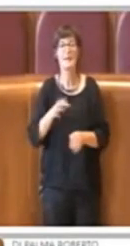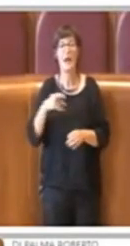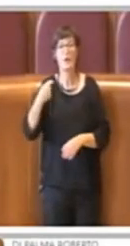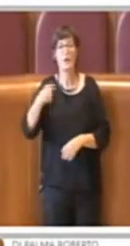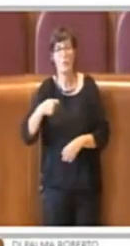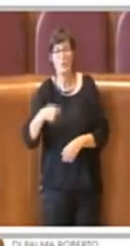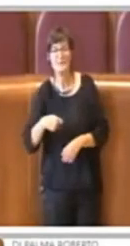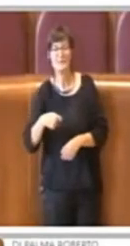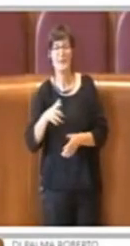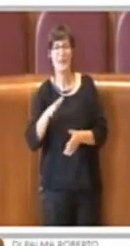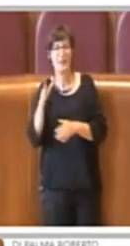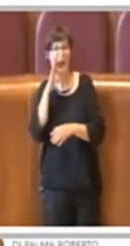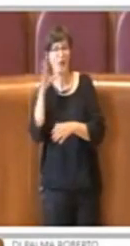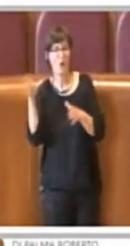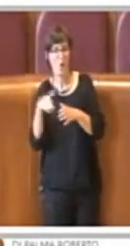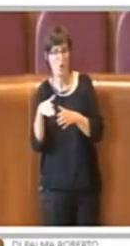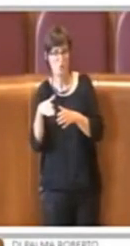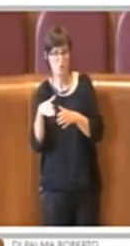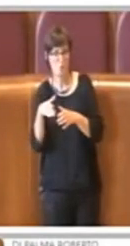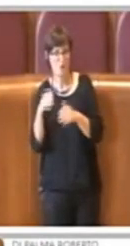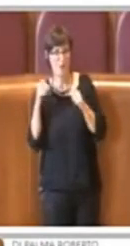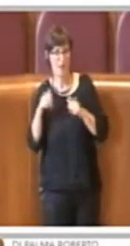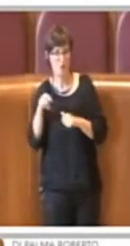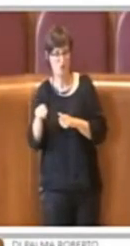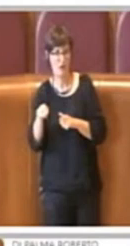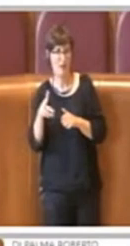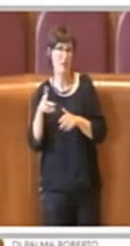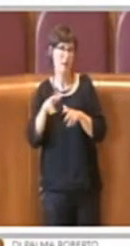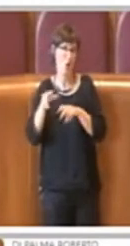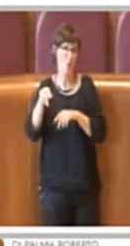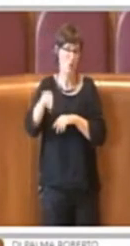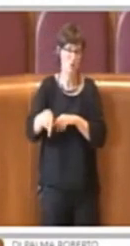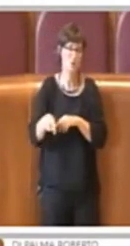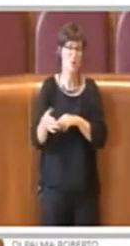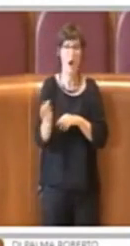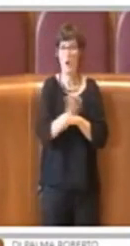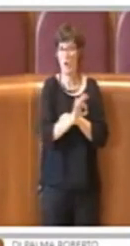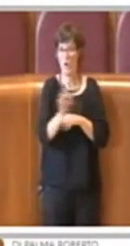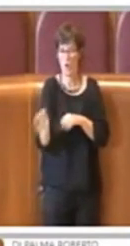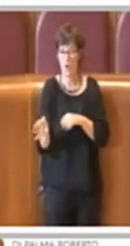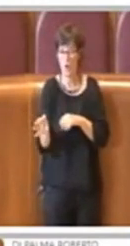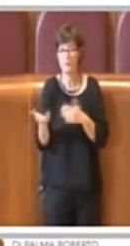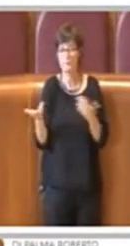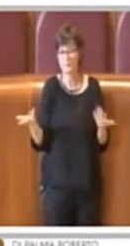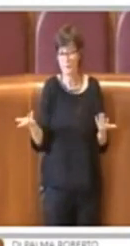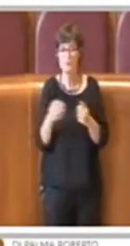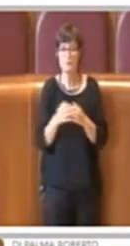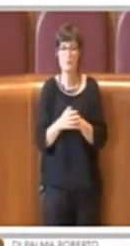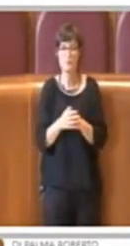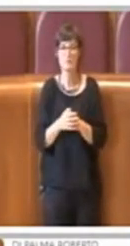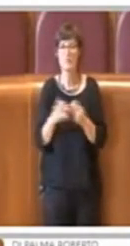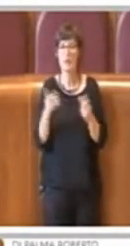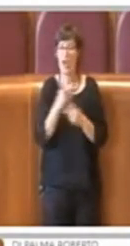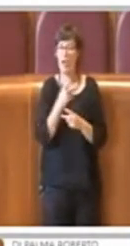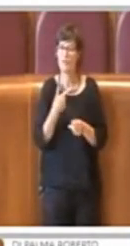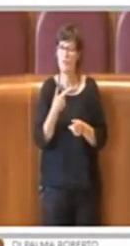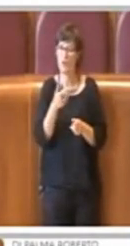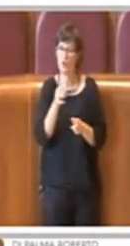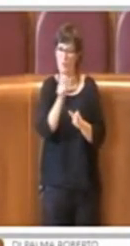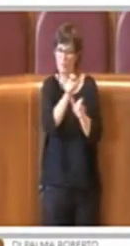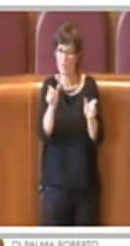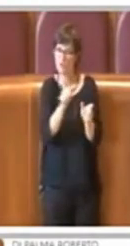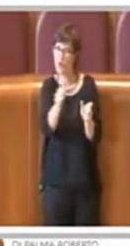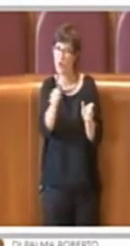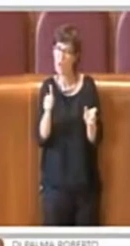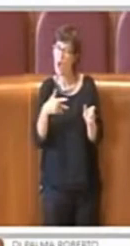tra i due ruoli, ma esclusivo. Noi di fatto premiamo la disponibilità anche notevole di tanti soggetti, ma di fatto